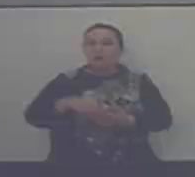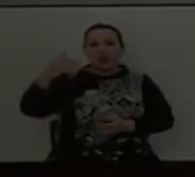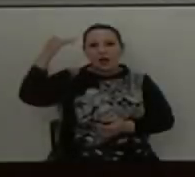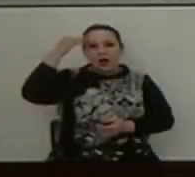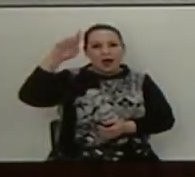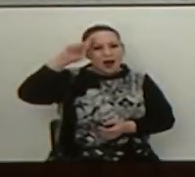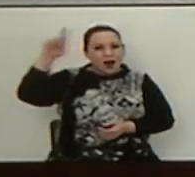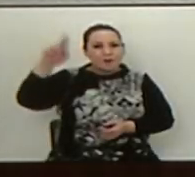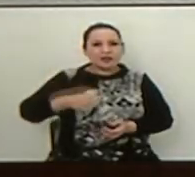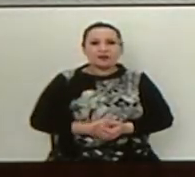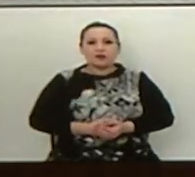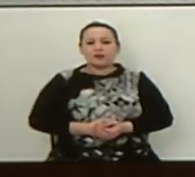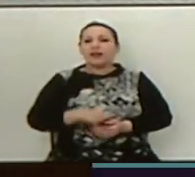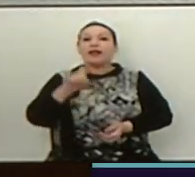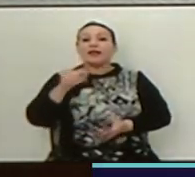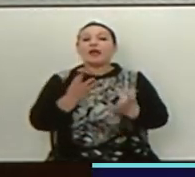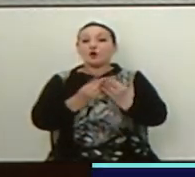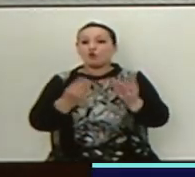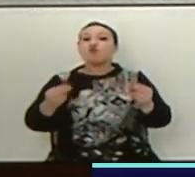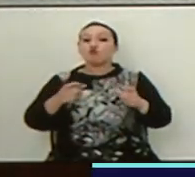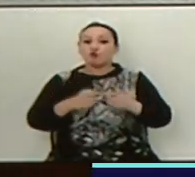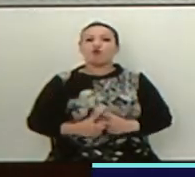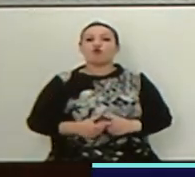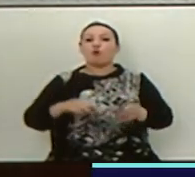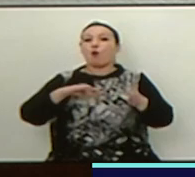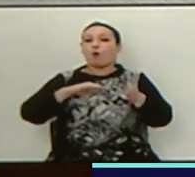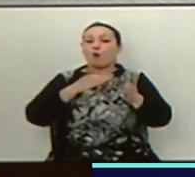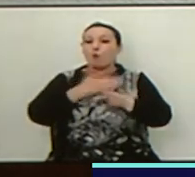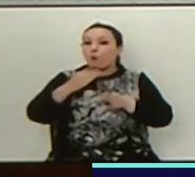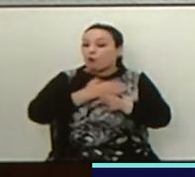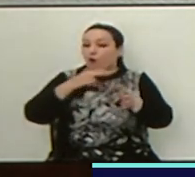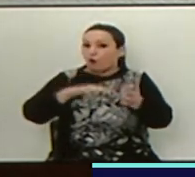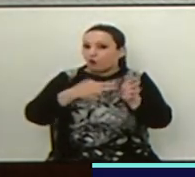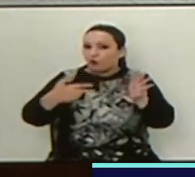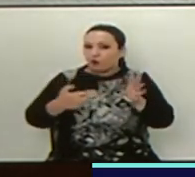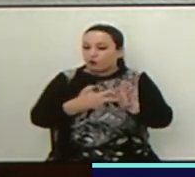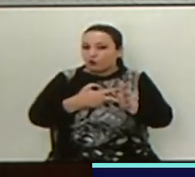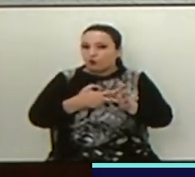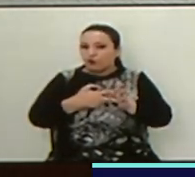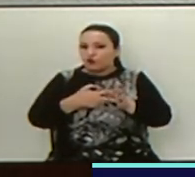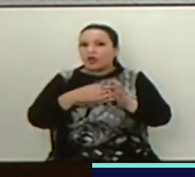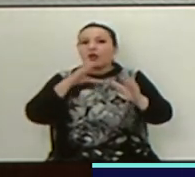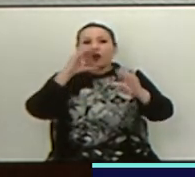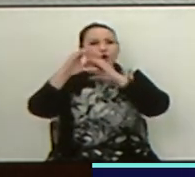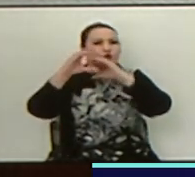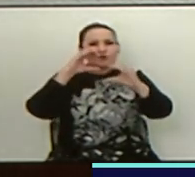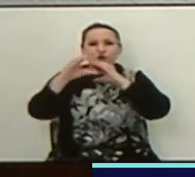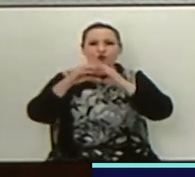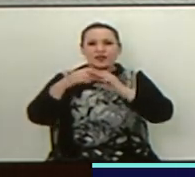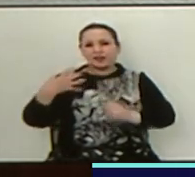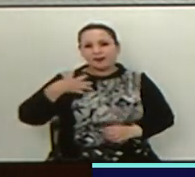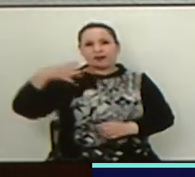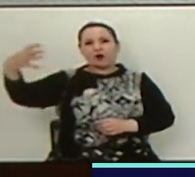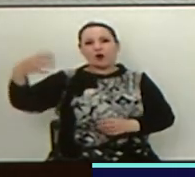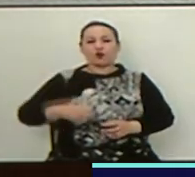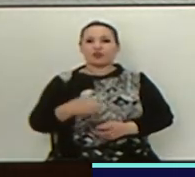أمامنا جملة من مشاريع القوانين التي سنباشر مناقشتها وإثراءها